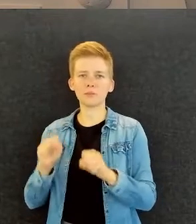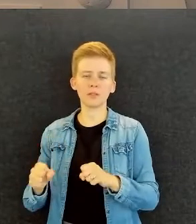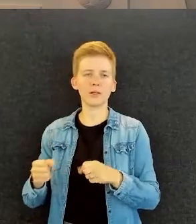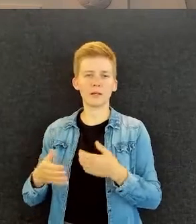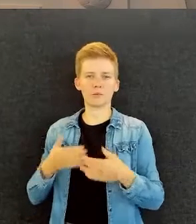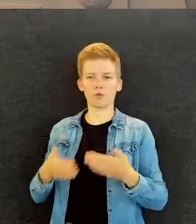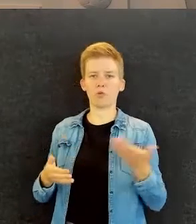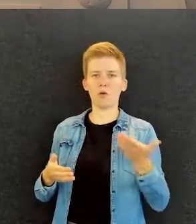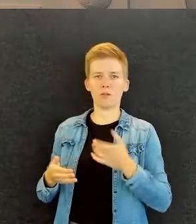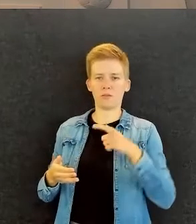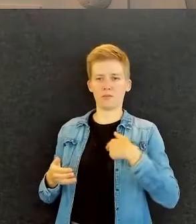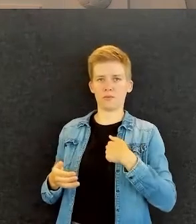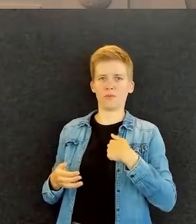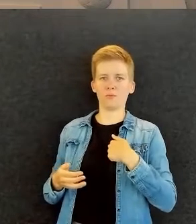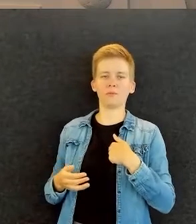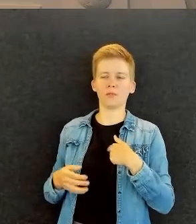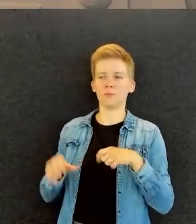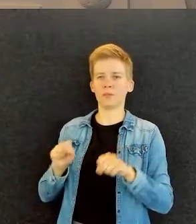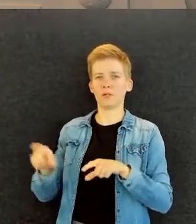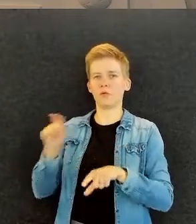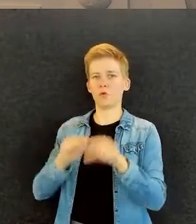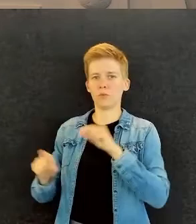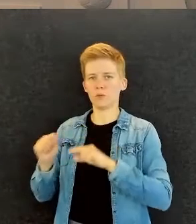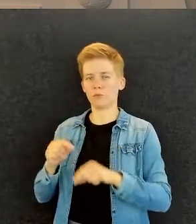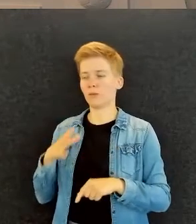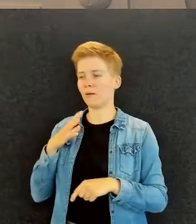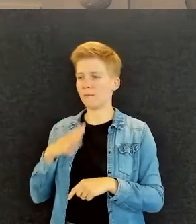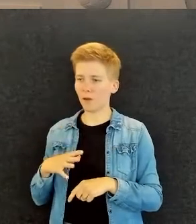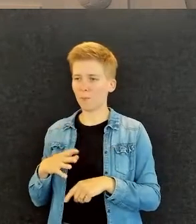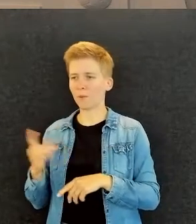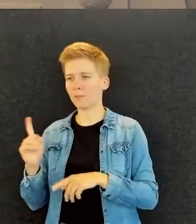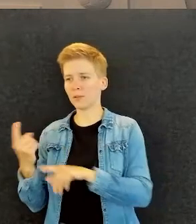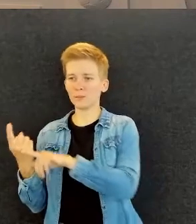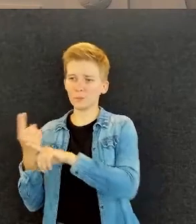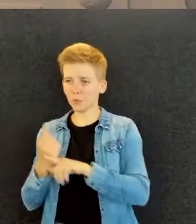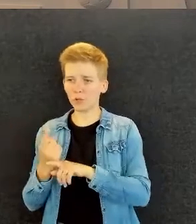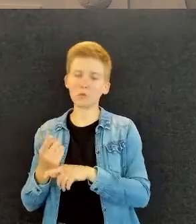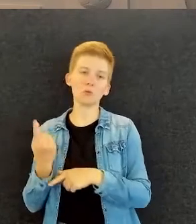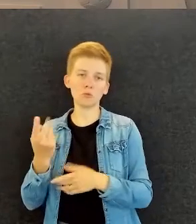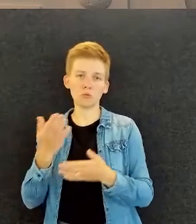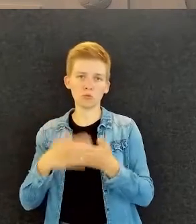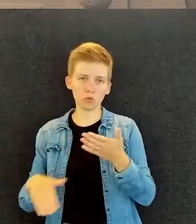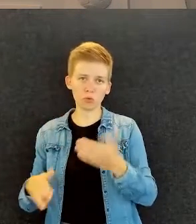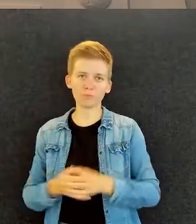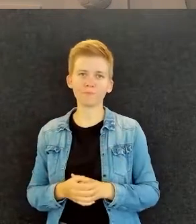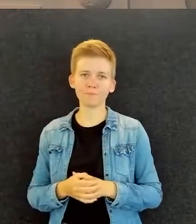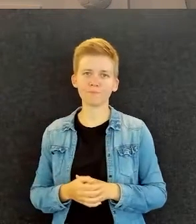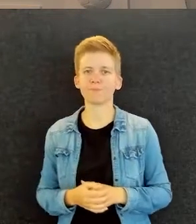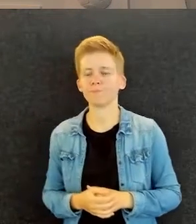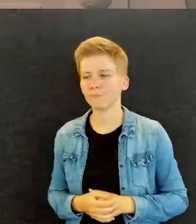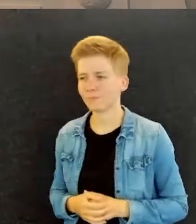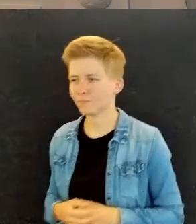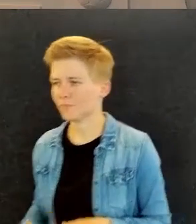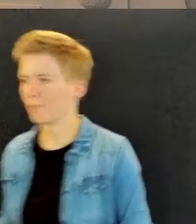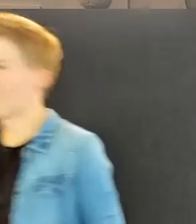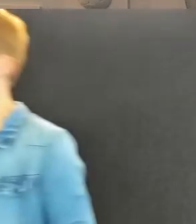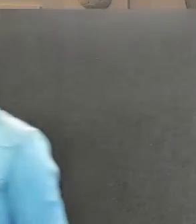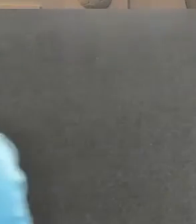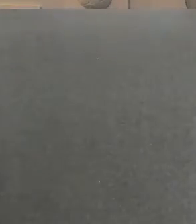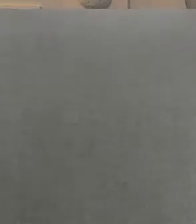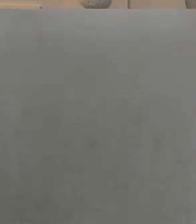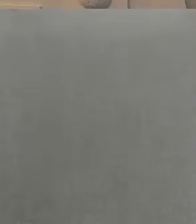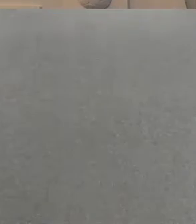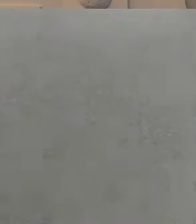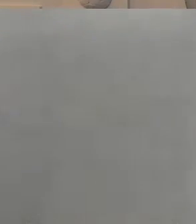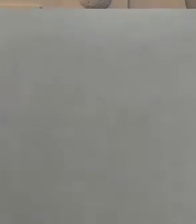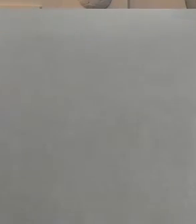ottaa työantajana huomioon. Niin kuin se, mitä vammaisuus tuo mukanaan, niin se on vain yksi osa. Niinpä. Joo, että ei kuulosta nyt kauhean monimutkaiselta